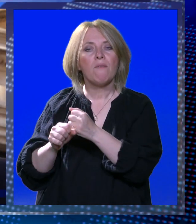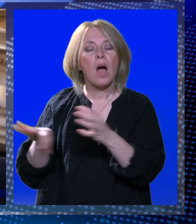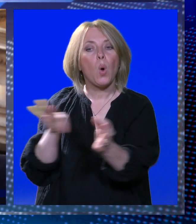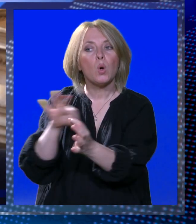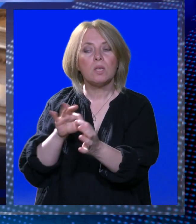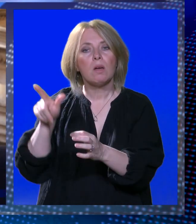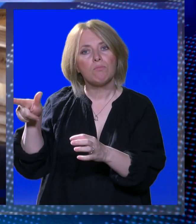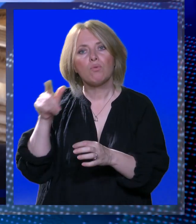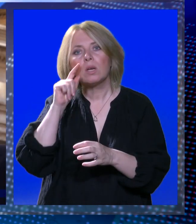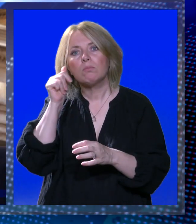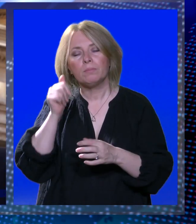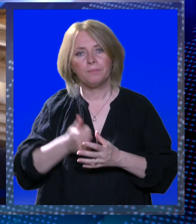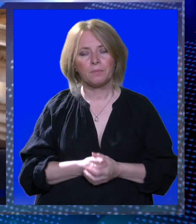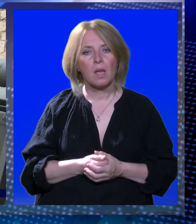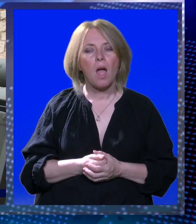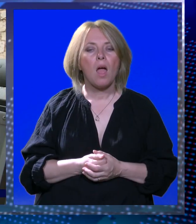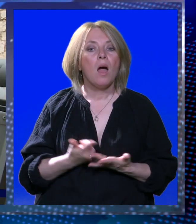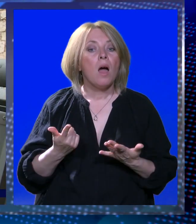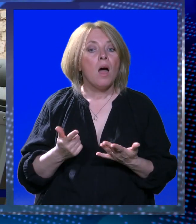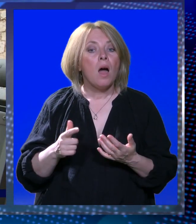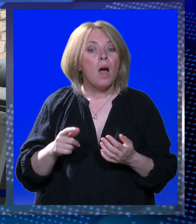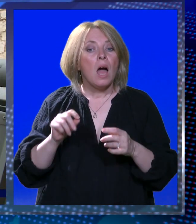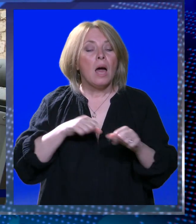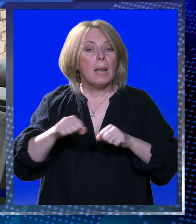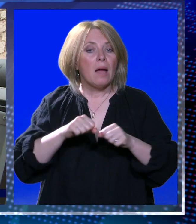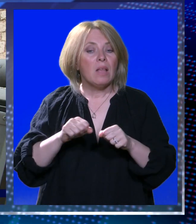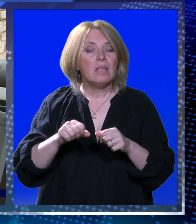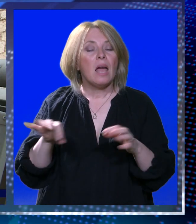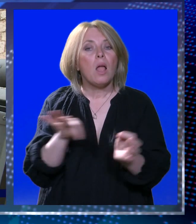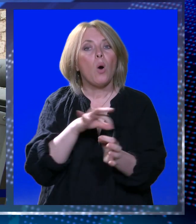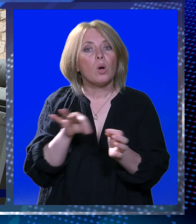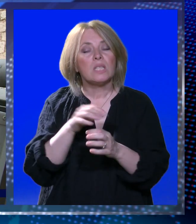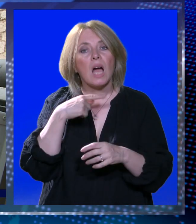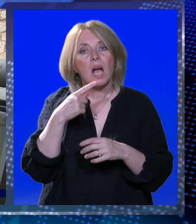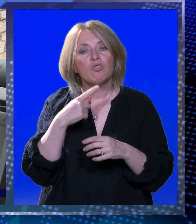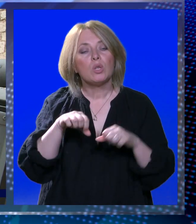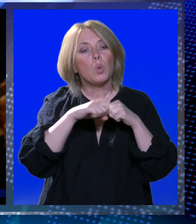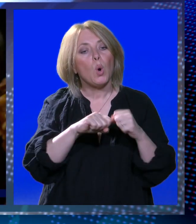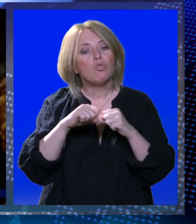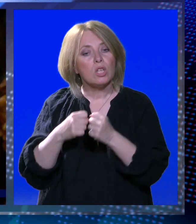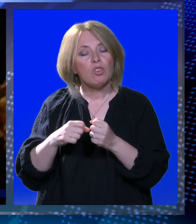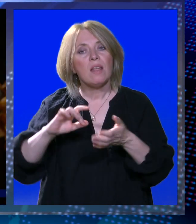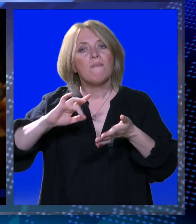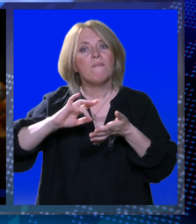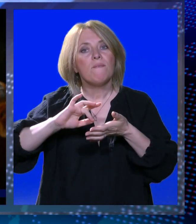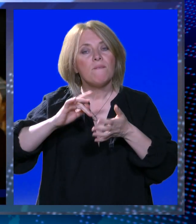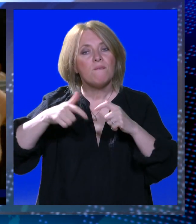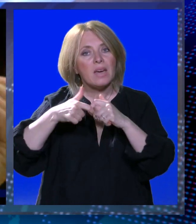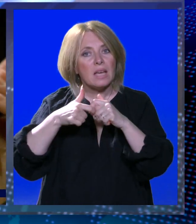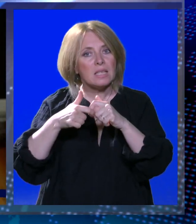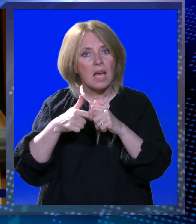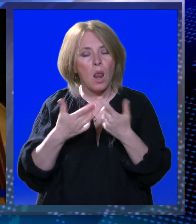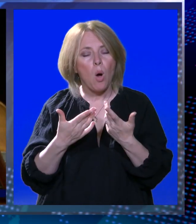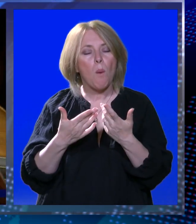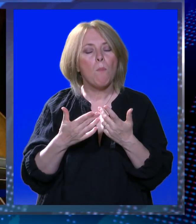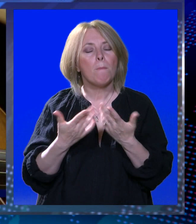Iako se prema riječima Pervana postigao dogovor s Begićem, ravnatelj orkestra smatra kako su oni oštećeni po pitanju prodaje ulaznica, ali i po